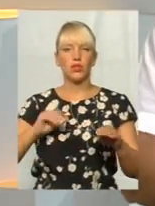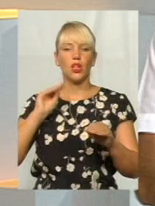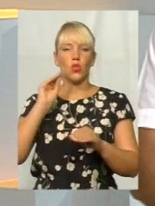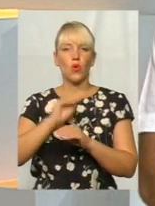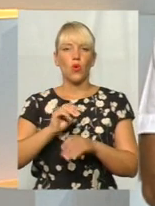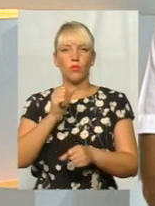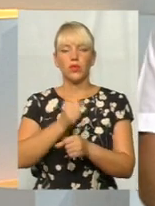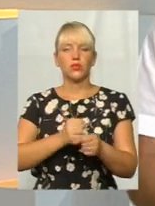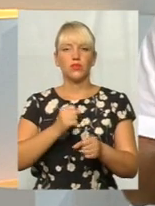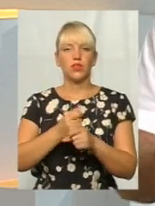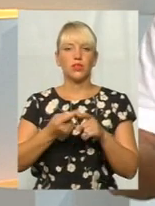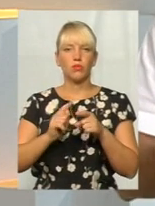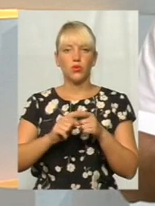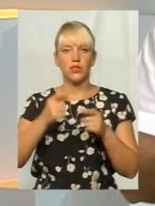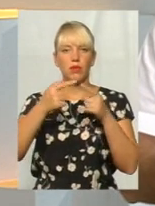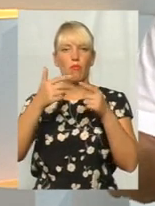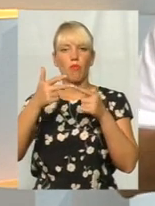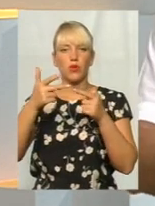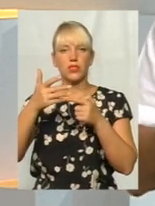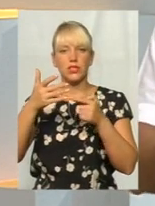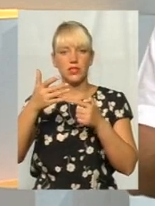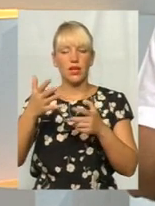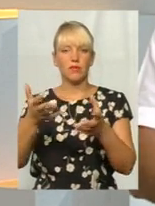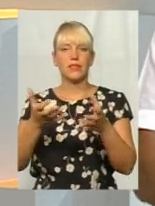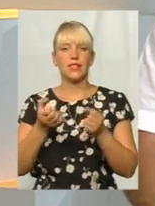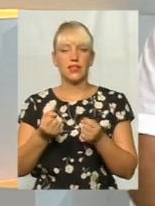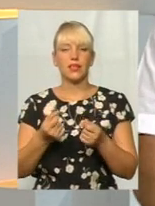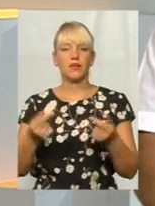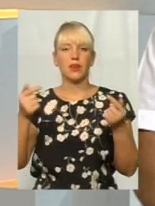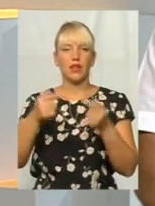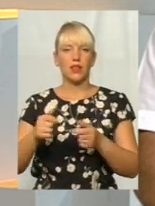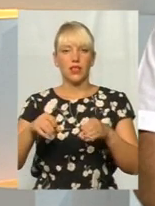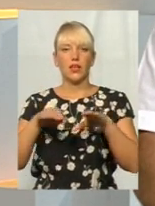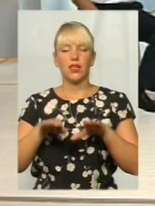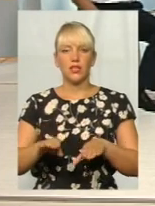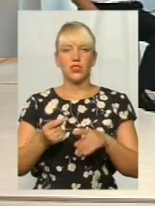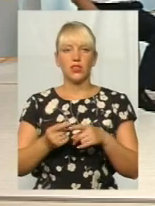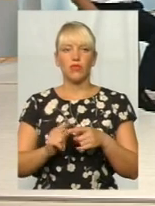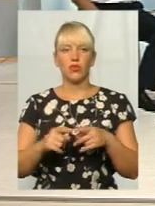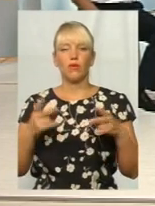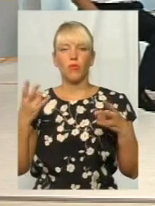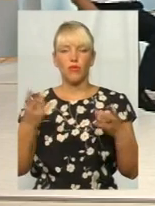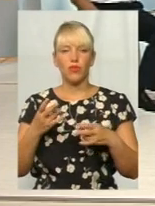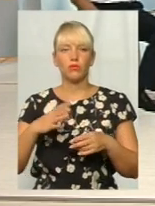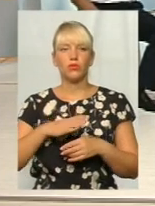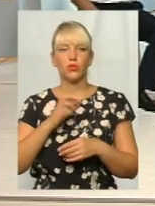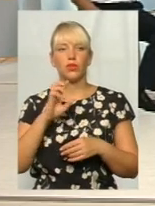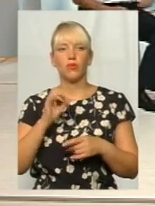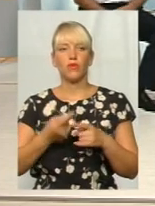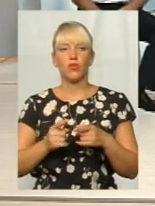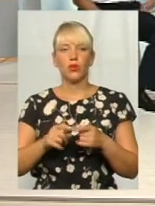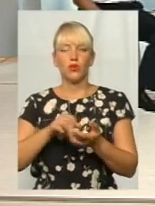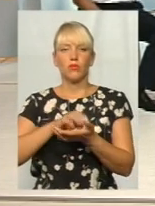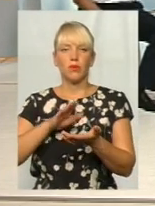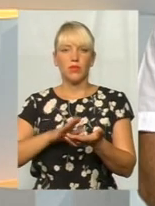скажімо, знайти прийнятне рішення, і воно, тобто, воно мусить бути, бо воно прописано в